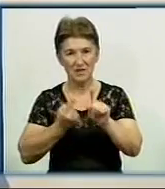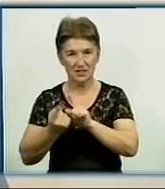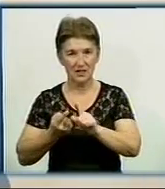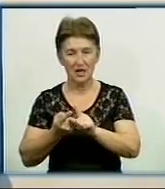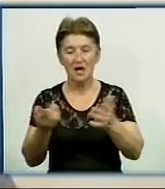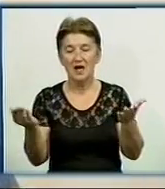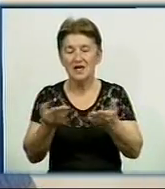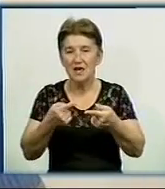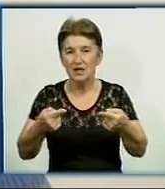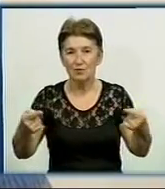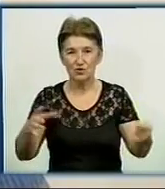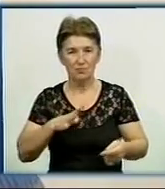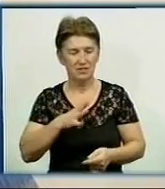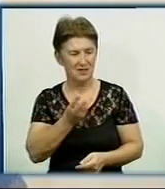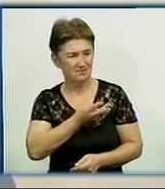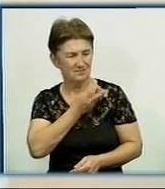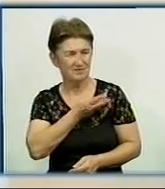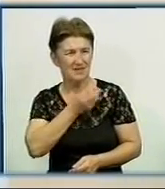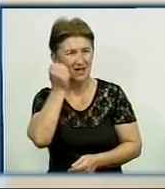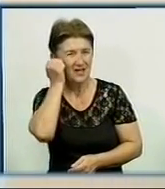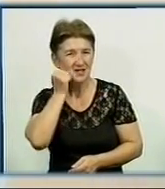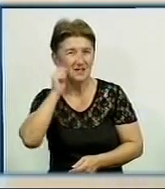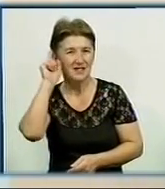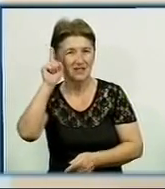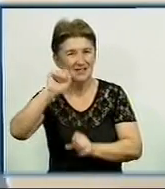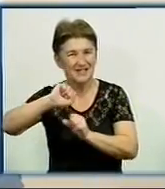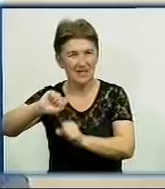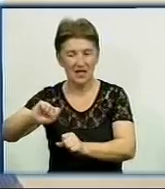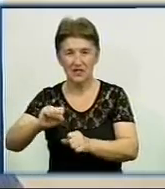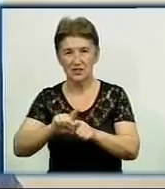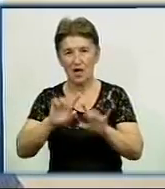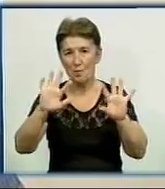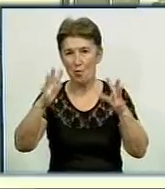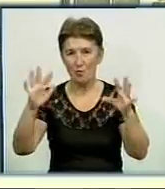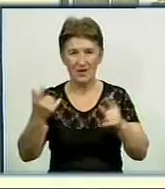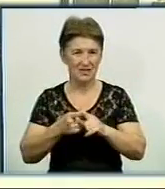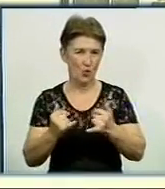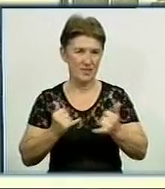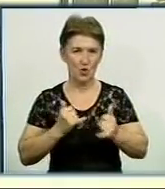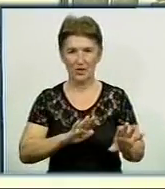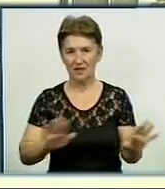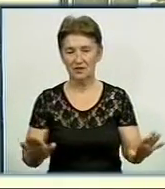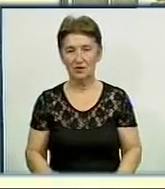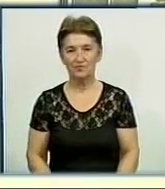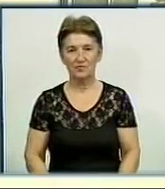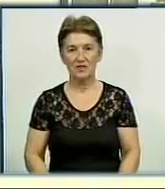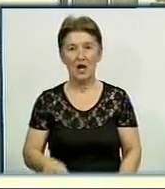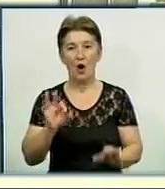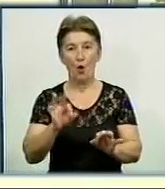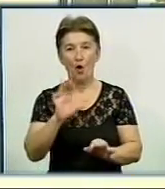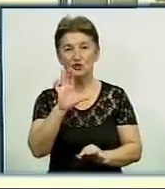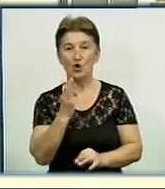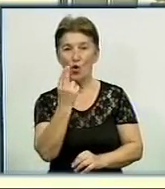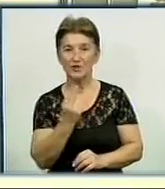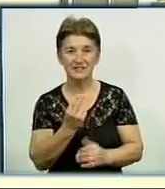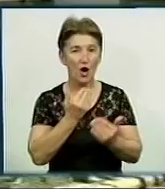б не були ностальгійні моменти, чи ще щось, ця назва в опитуваннях є некоректною. Згідно ж, соцопитування,